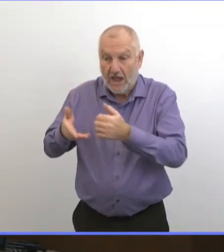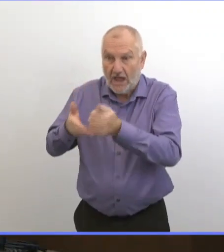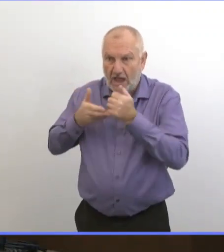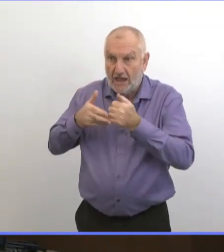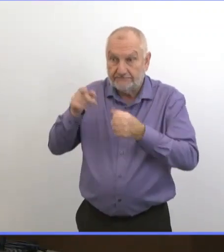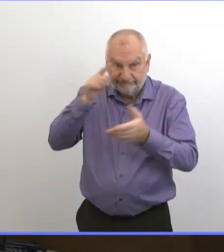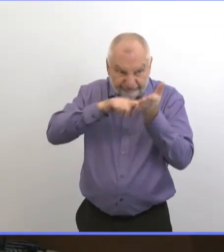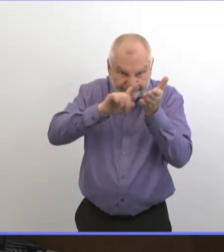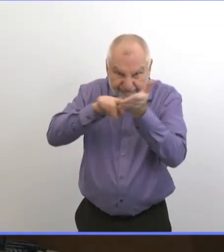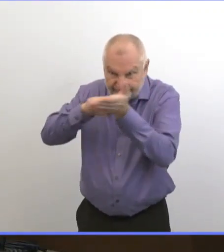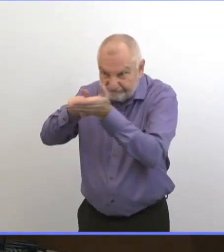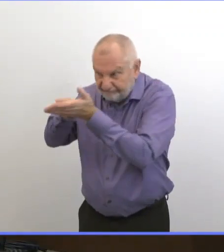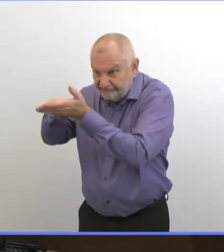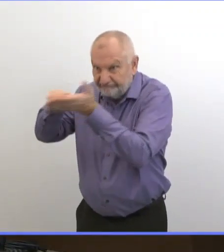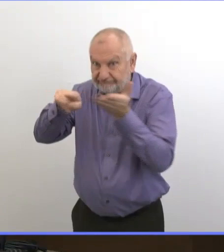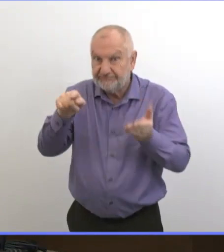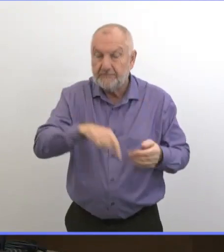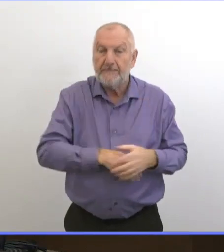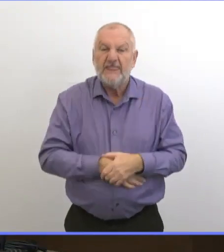contacts.